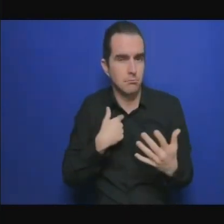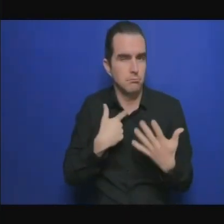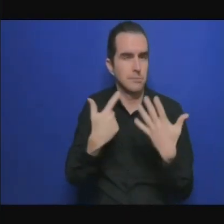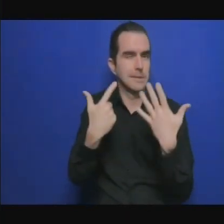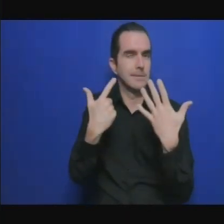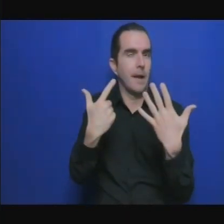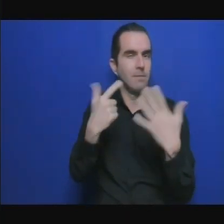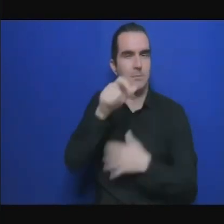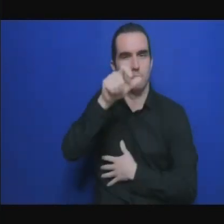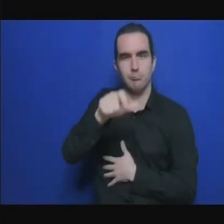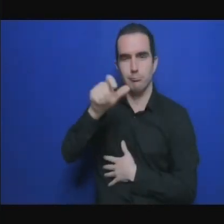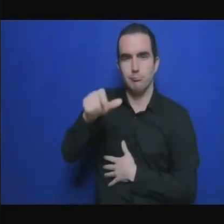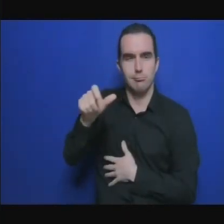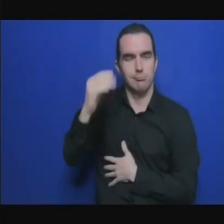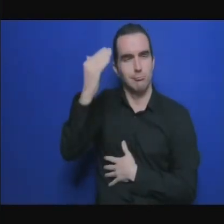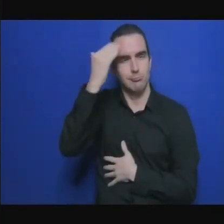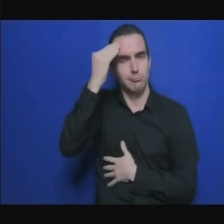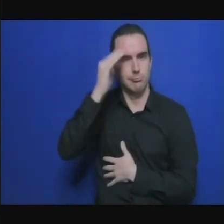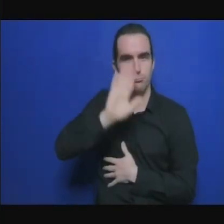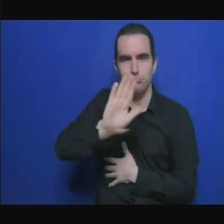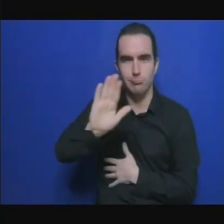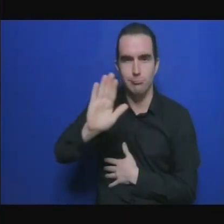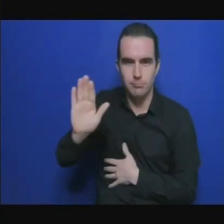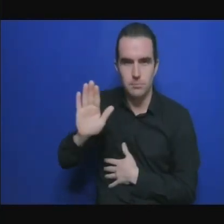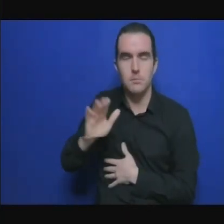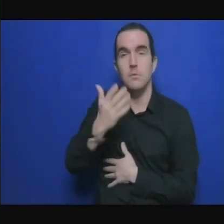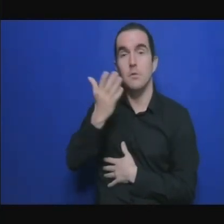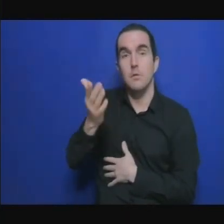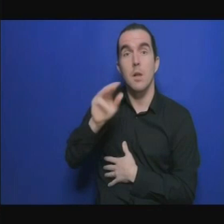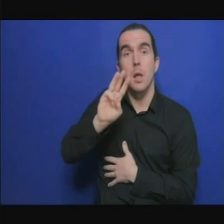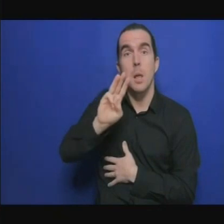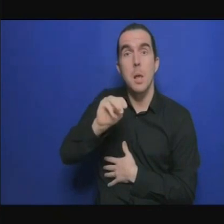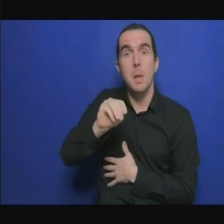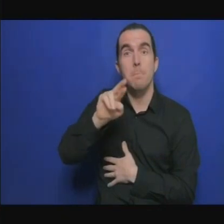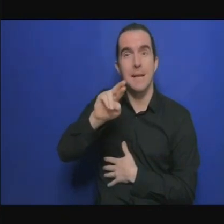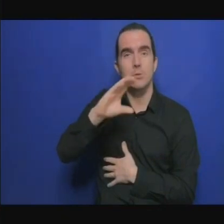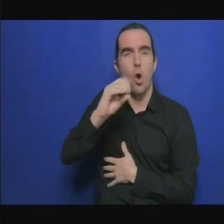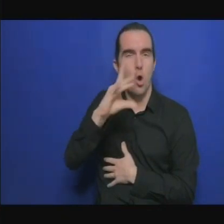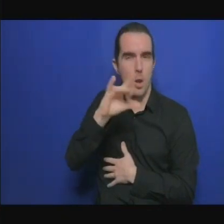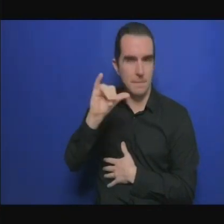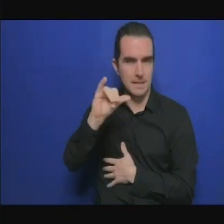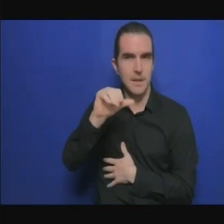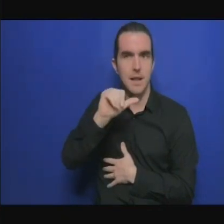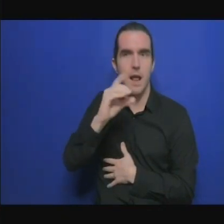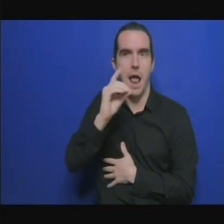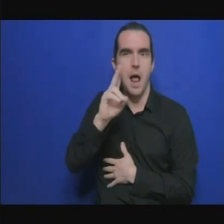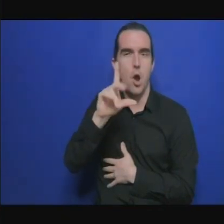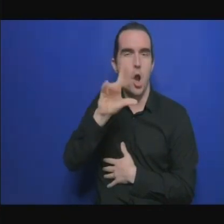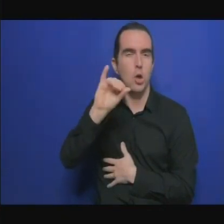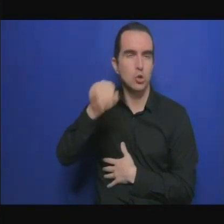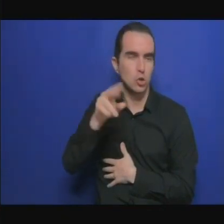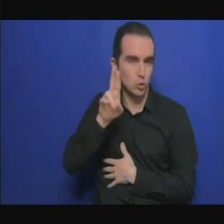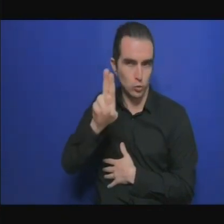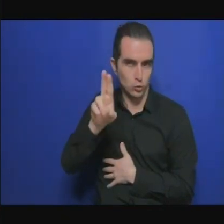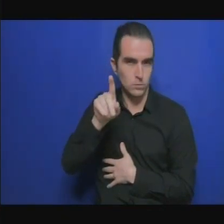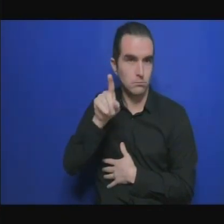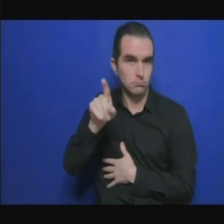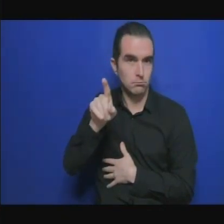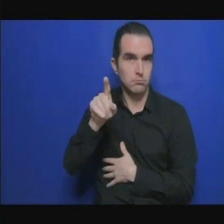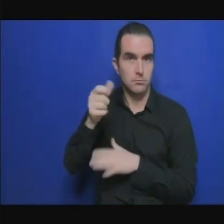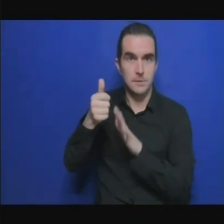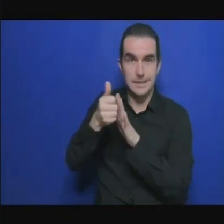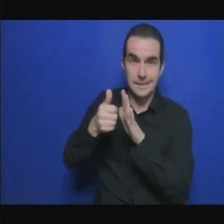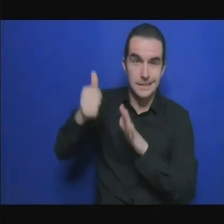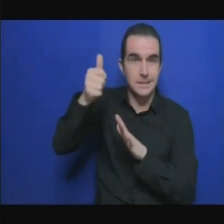qui dirige l'énergie, le financement des infrastructures pour l'Afrique de l'Ouest à Standard Bank. Il y a aussi le Dr. Albert